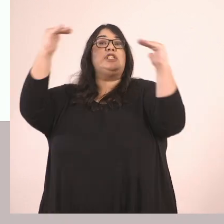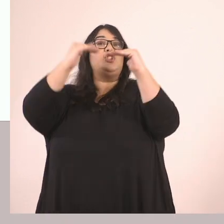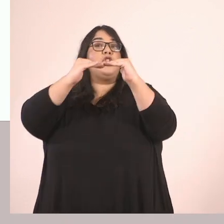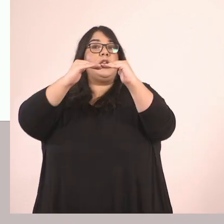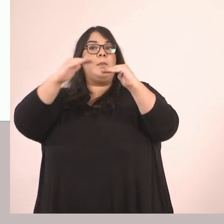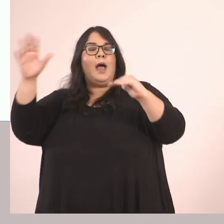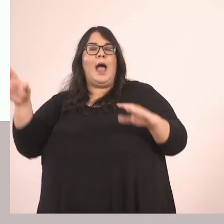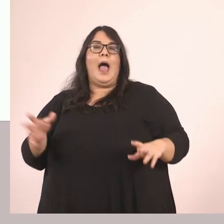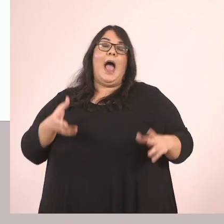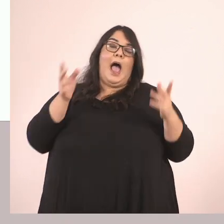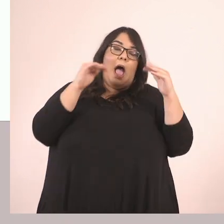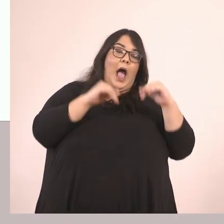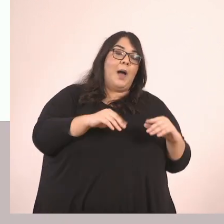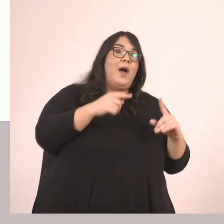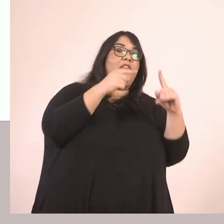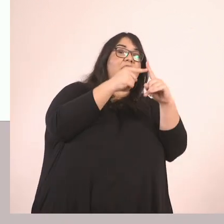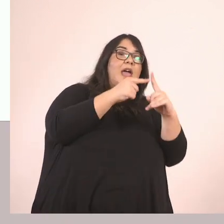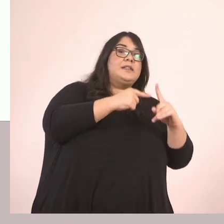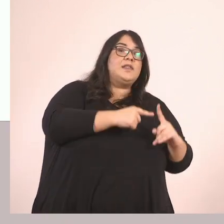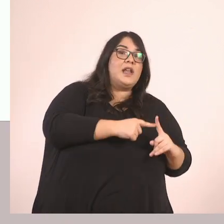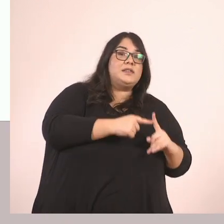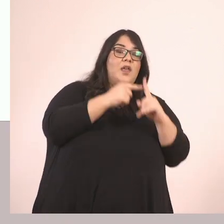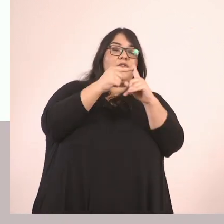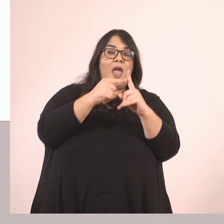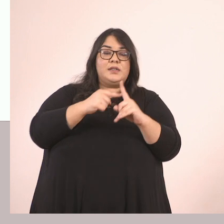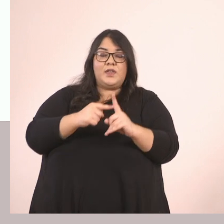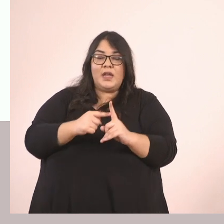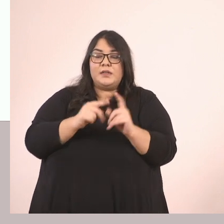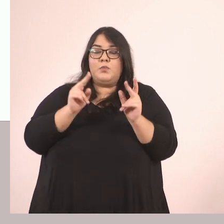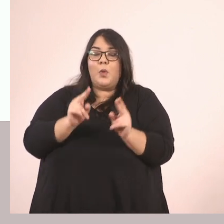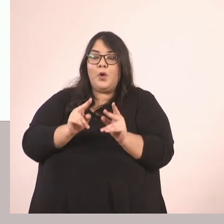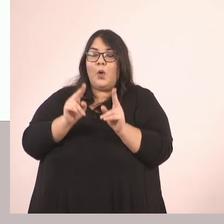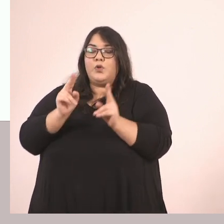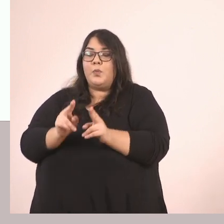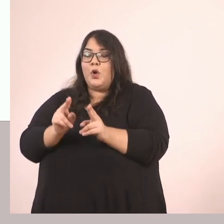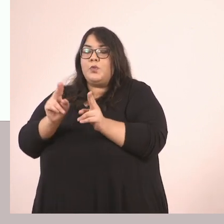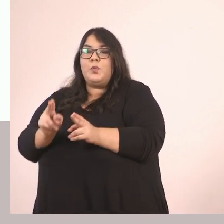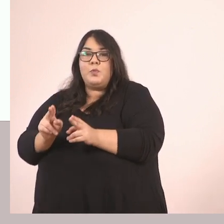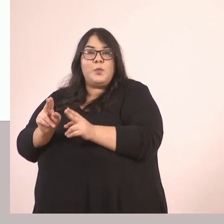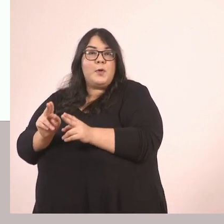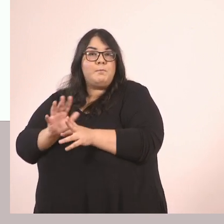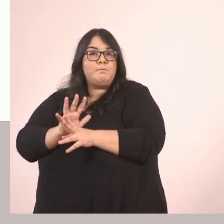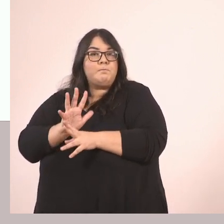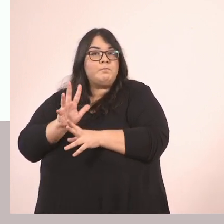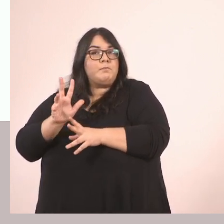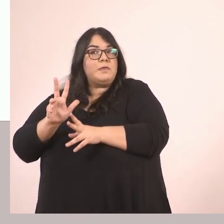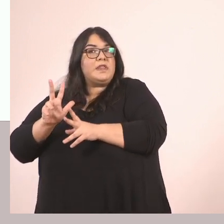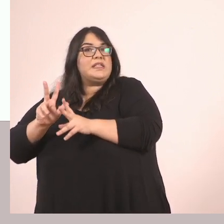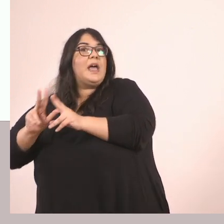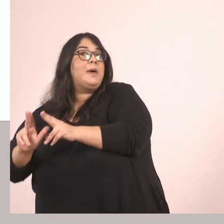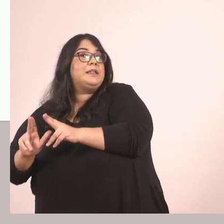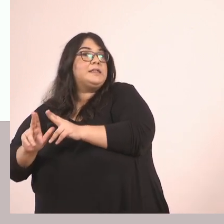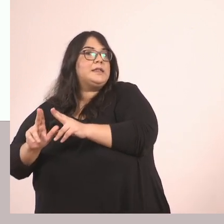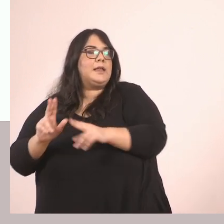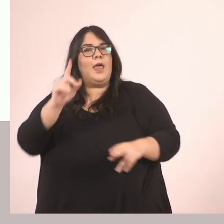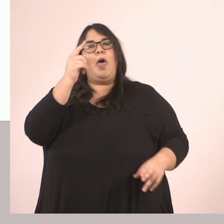διαίρεση όμως είναι λογικό κάπου να σταματήσουμε Όσο μικραίνουμε, μικραίνουμε, θα το δούμε αυτό Αναλυτικά και